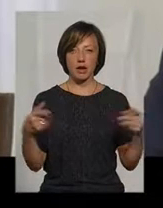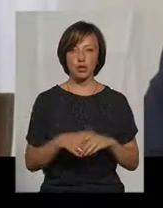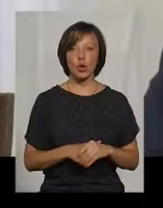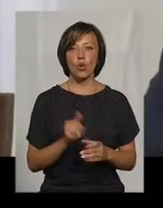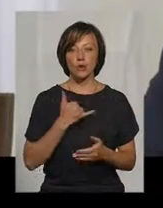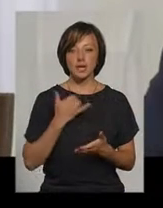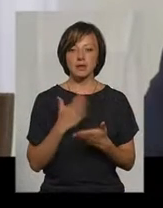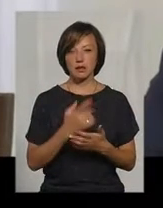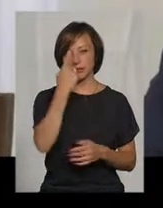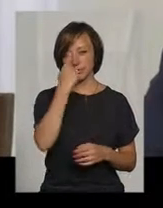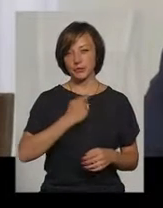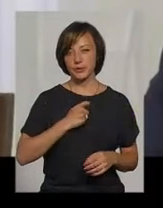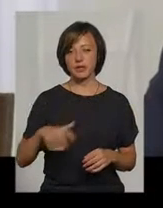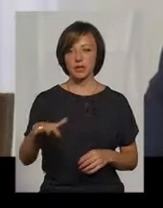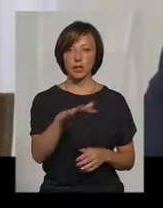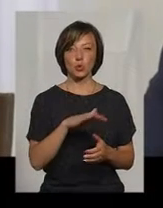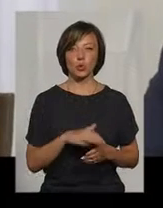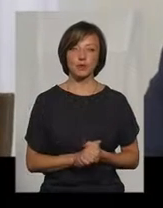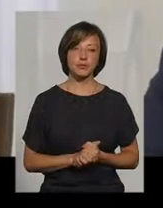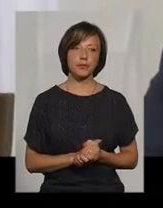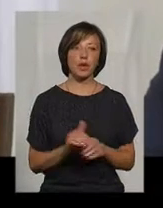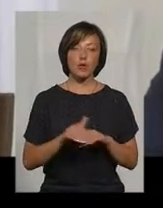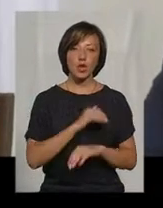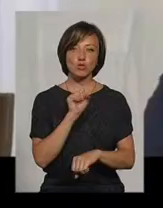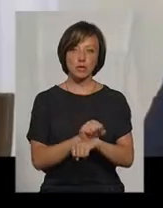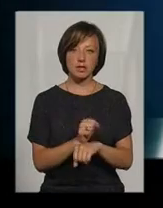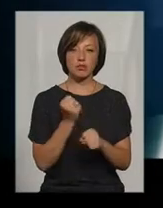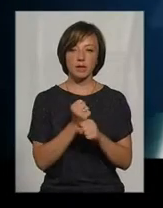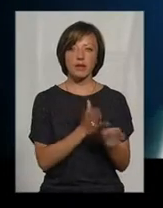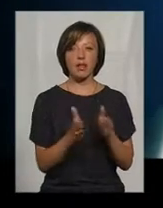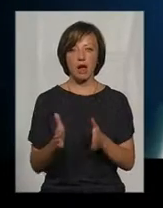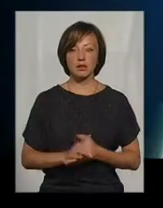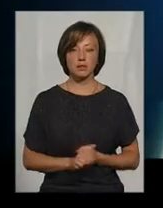У нас є такі сигнали з території. Будь ласка, зупиніть це і наведіть лад.